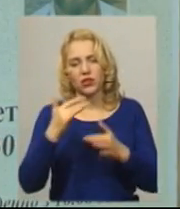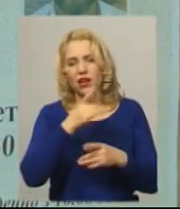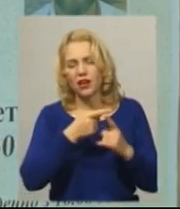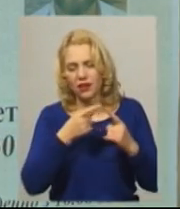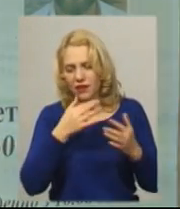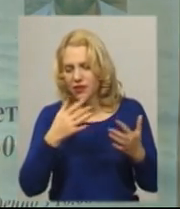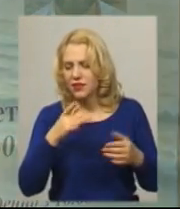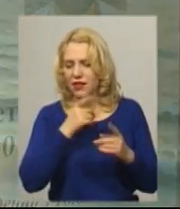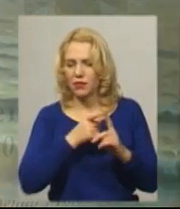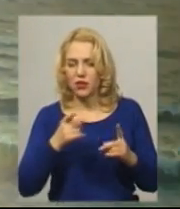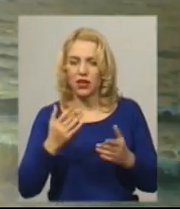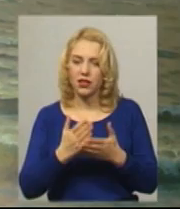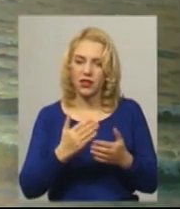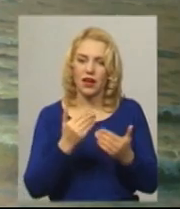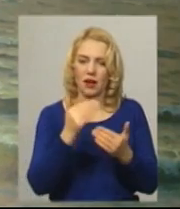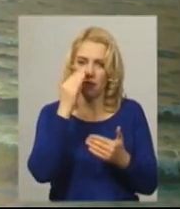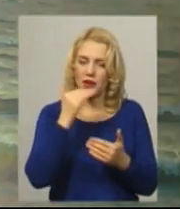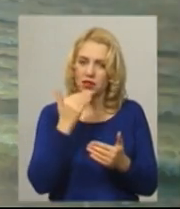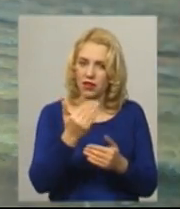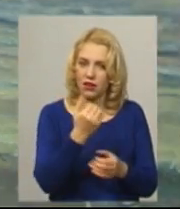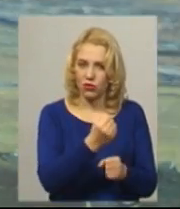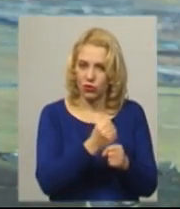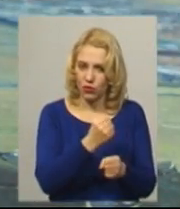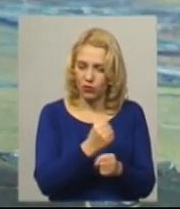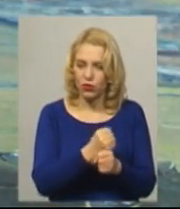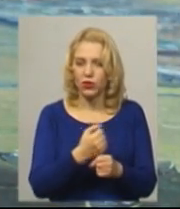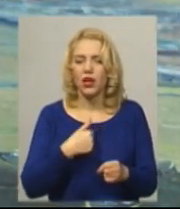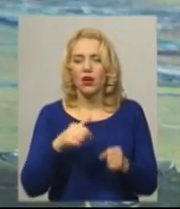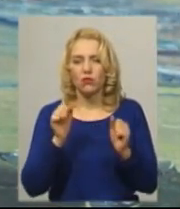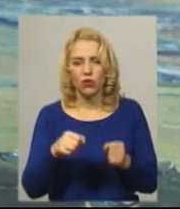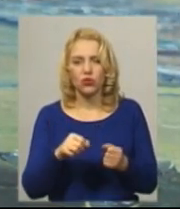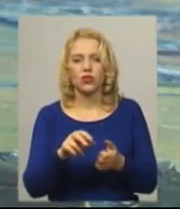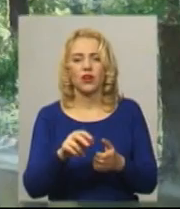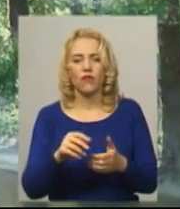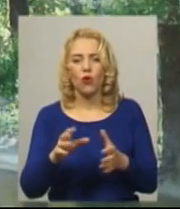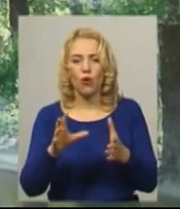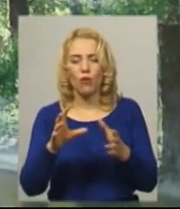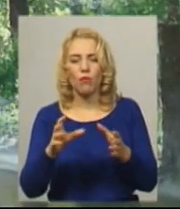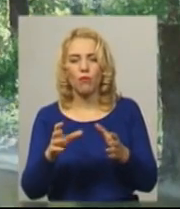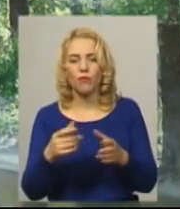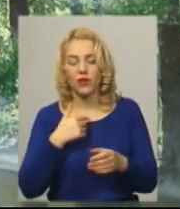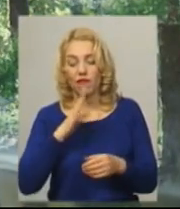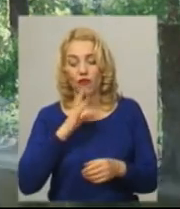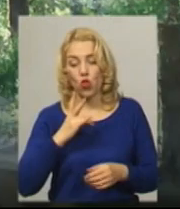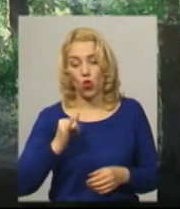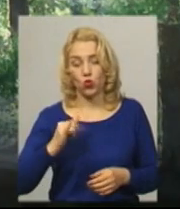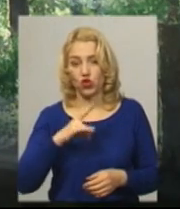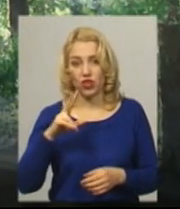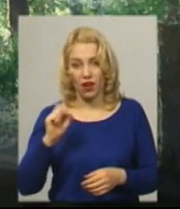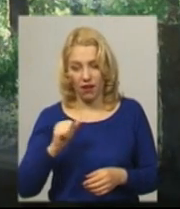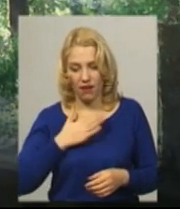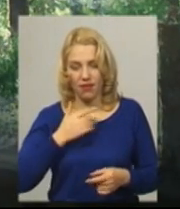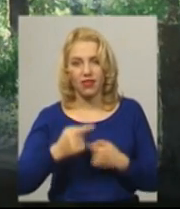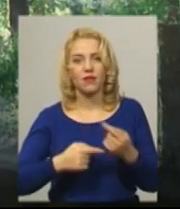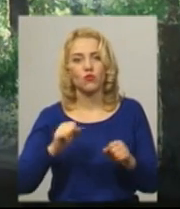виставок. Є тут роботи і батька Віктора Севця. Ігор Севець каже, можливо, продовжить династію онука. У мене онука